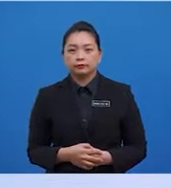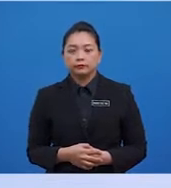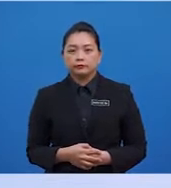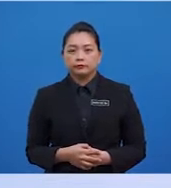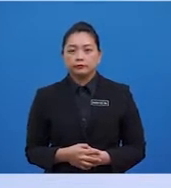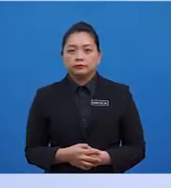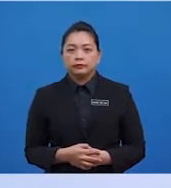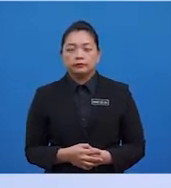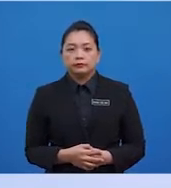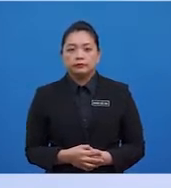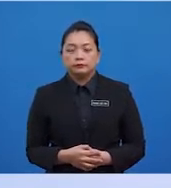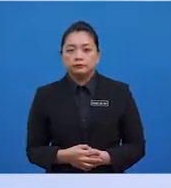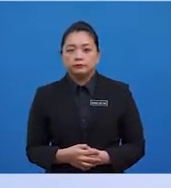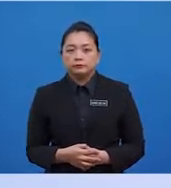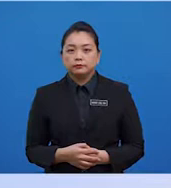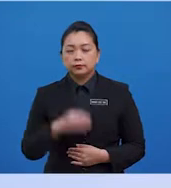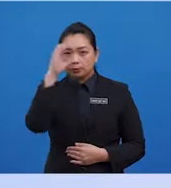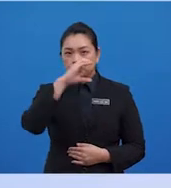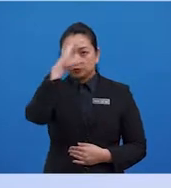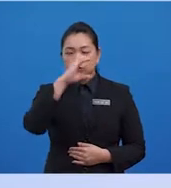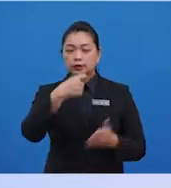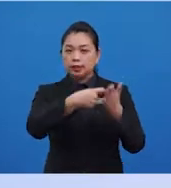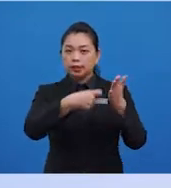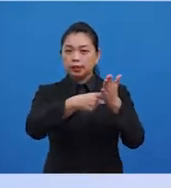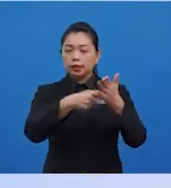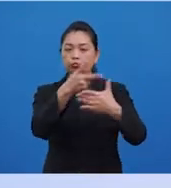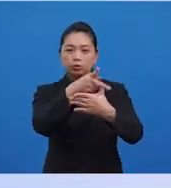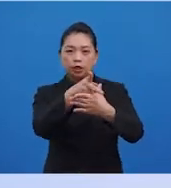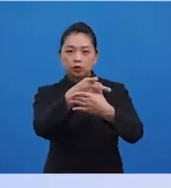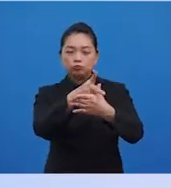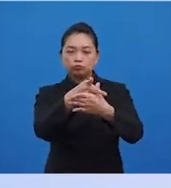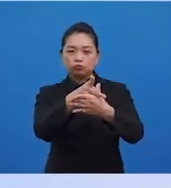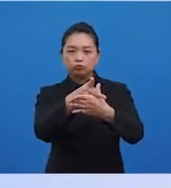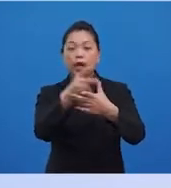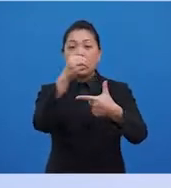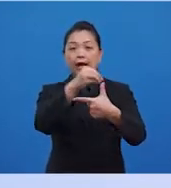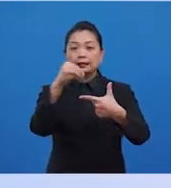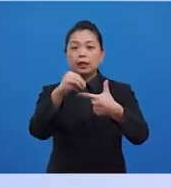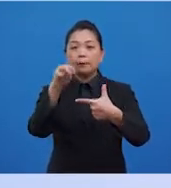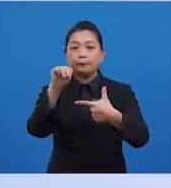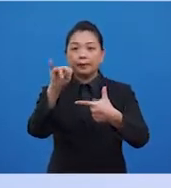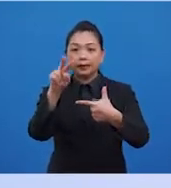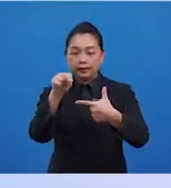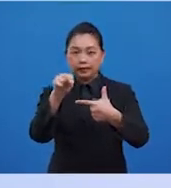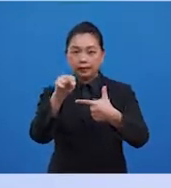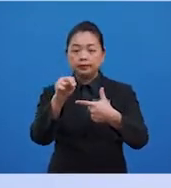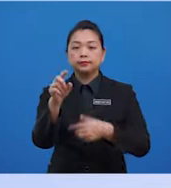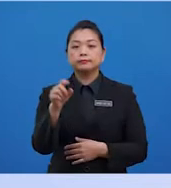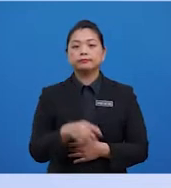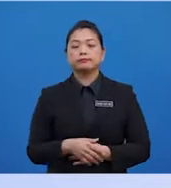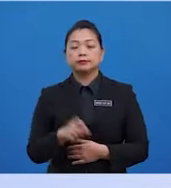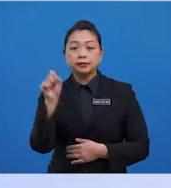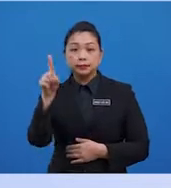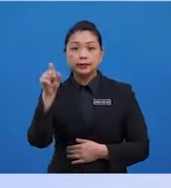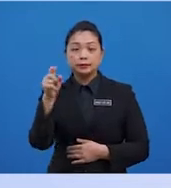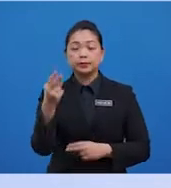sama. Kita perlu mencari nilai purata atau minnya. 11 tambah 18,